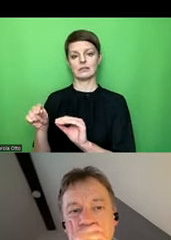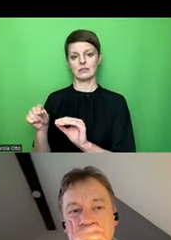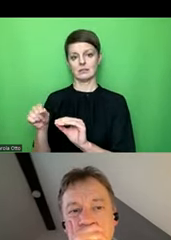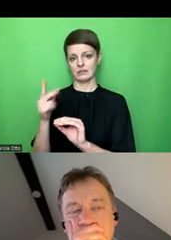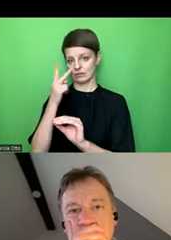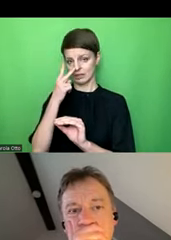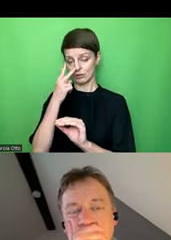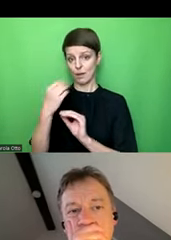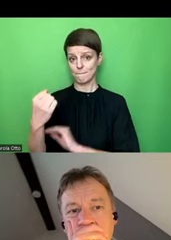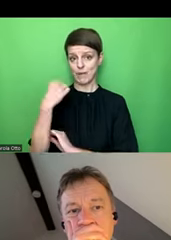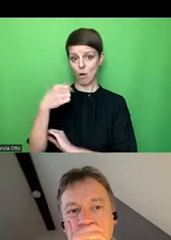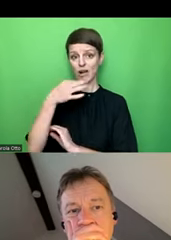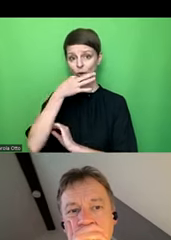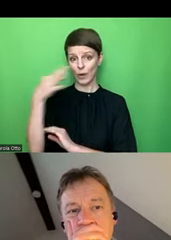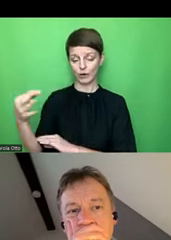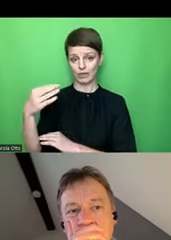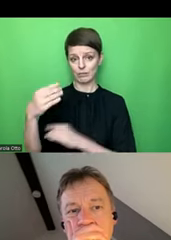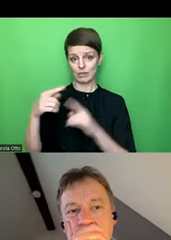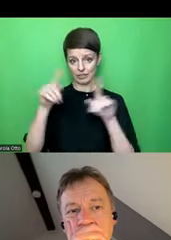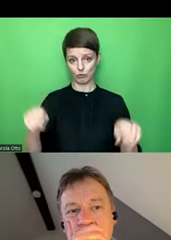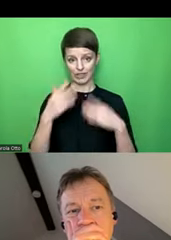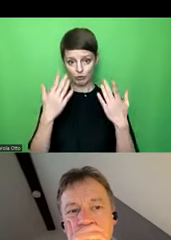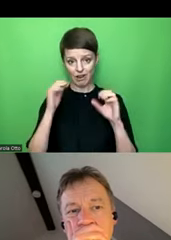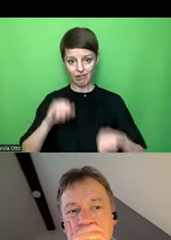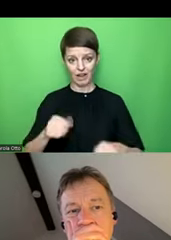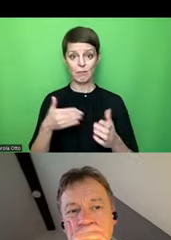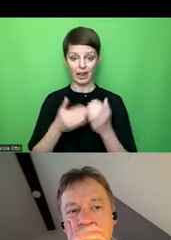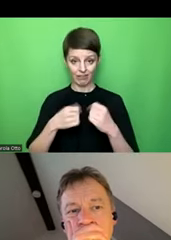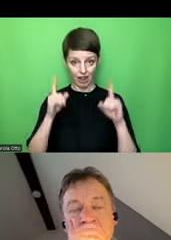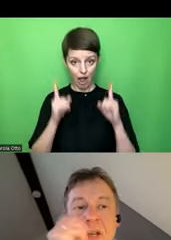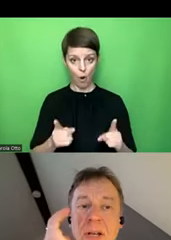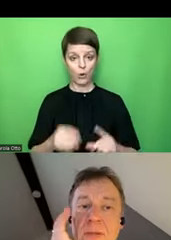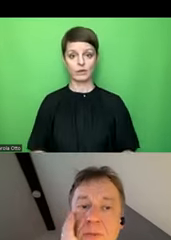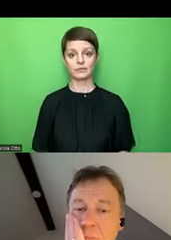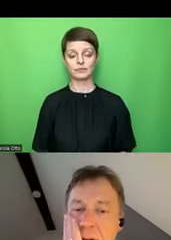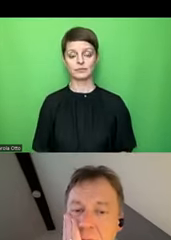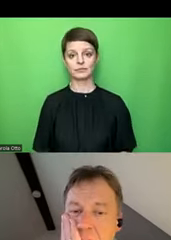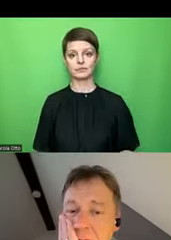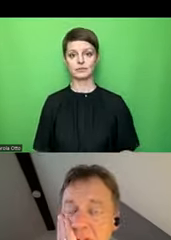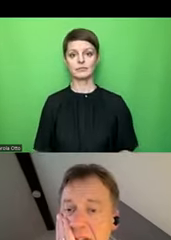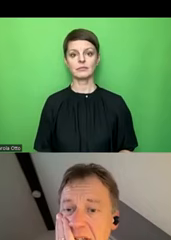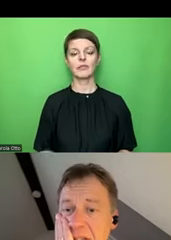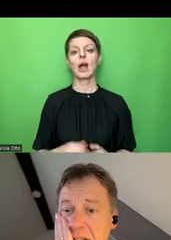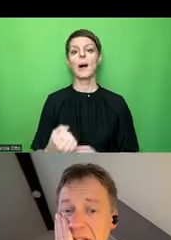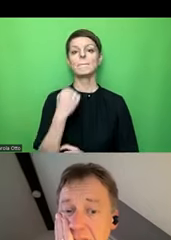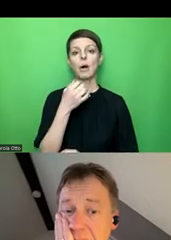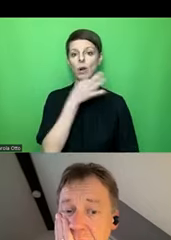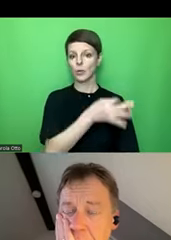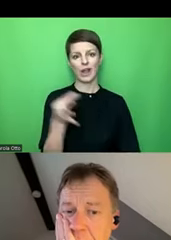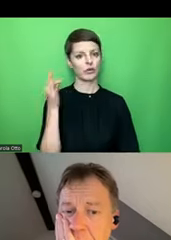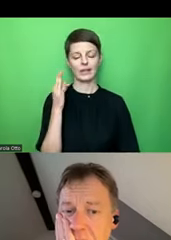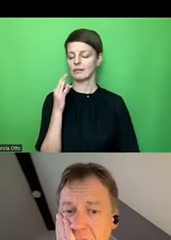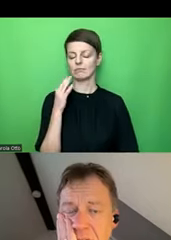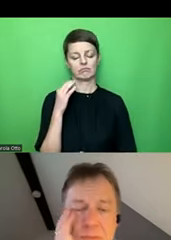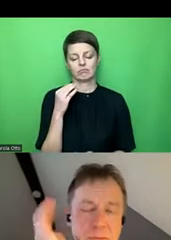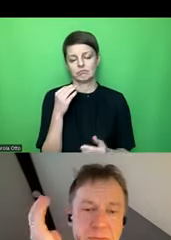Query mit einem Screenreader und ist das barrierefrei? Also zu Power Query kann ich jetzt nichts sagen,